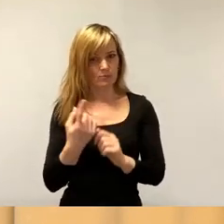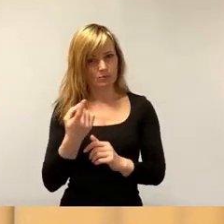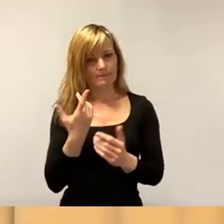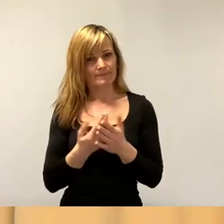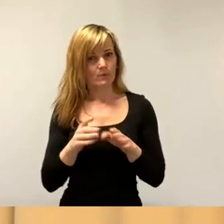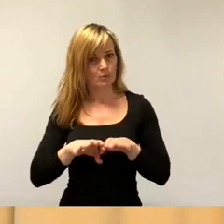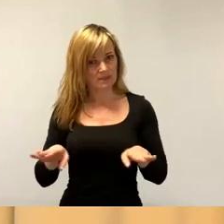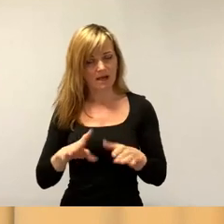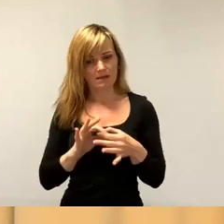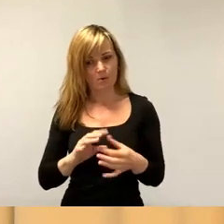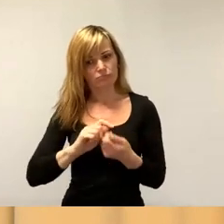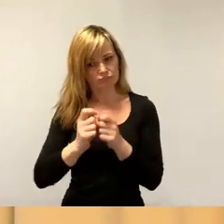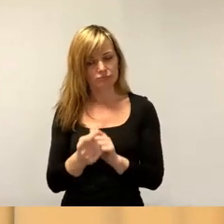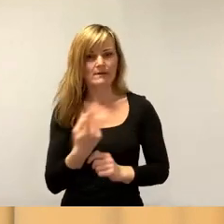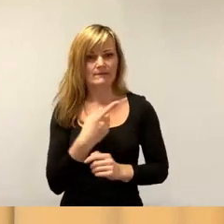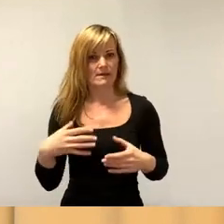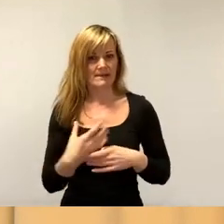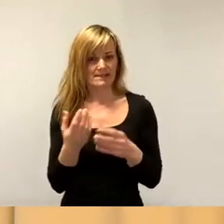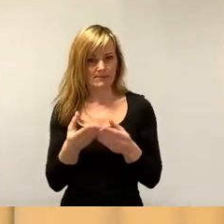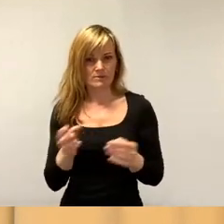auch verbunden sind, gemeinsam zu lösen. Vielen Dank.